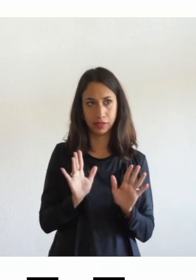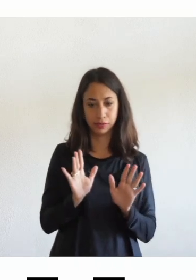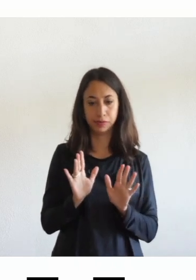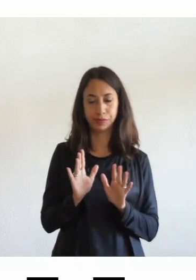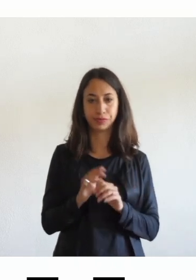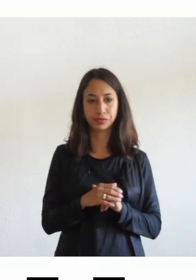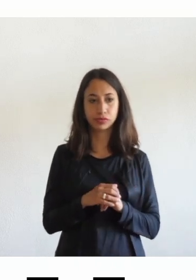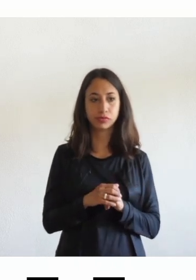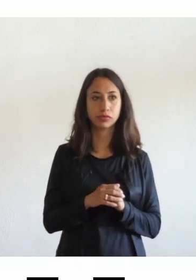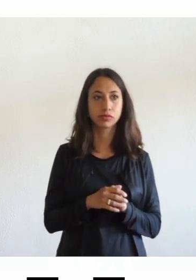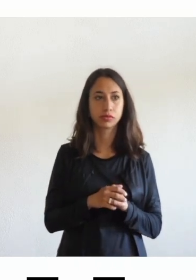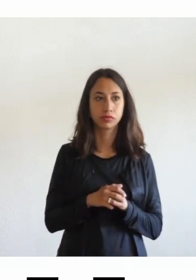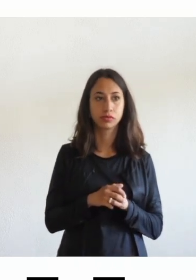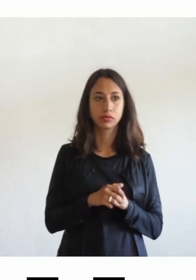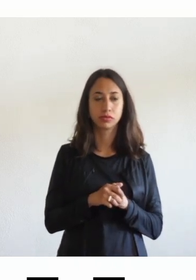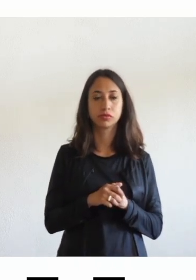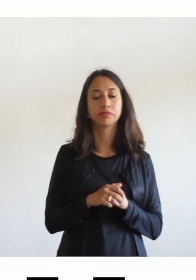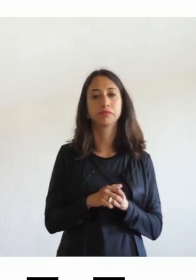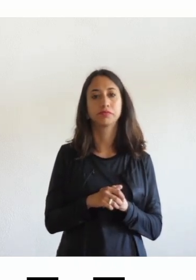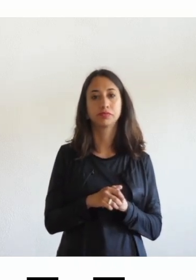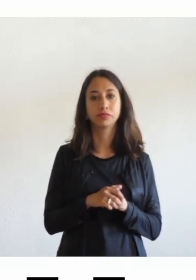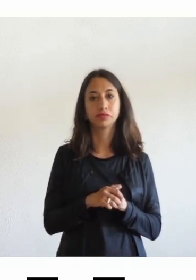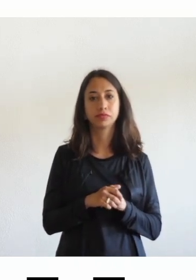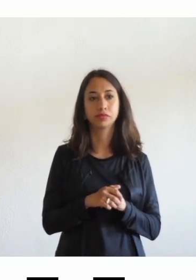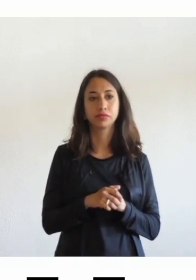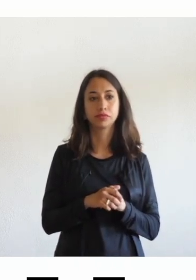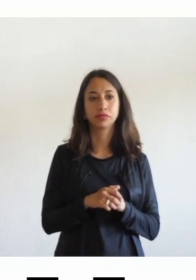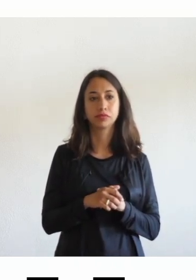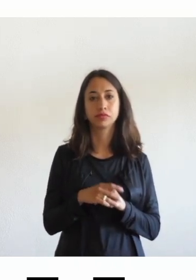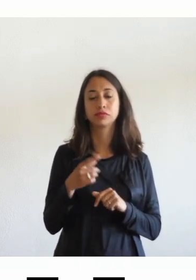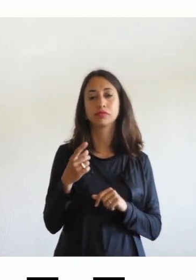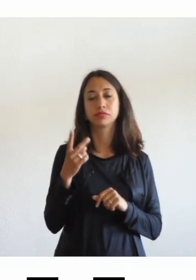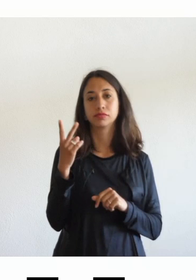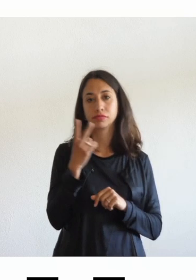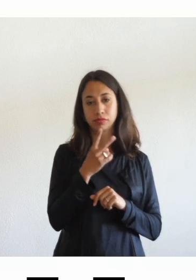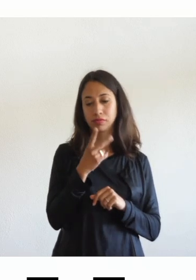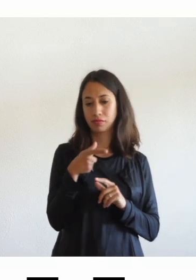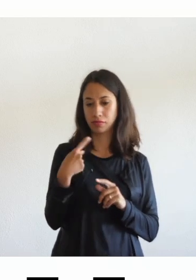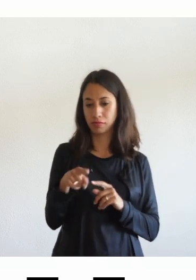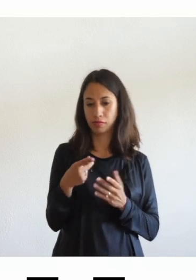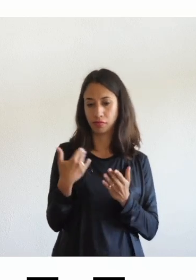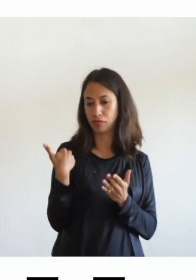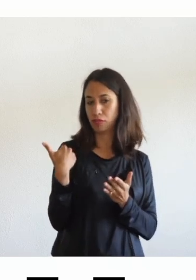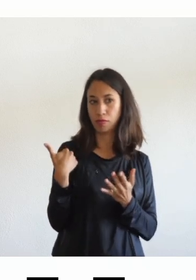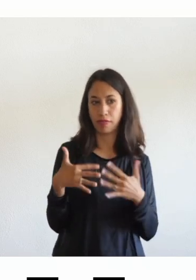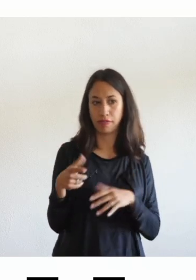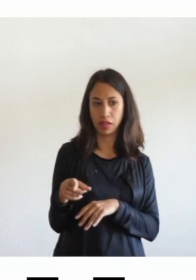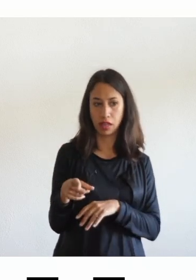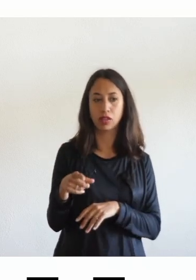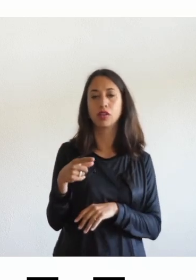vi dico che questo è un questionario che abbiamo fatto molto di recente per